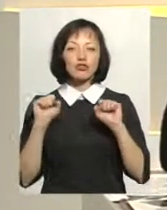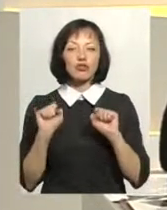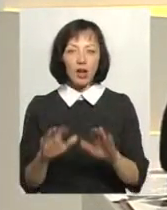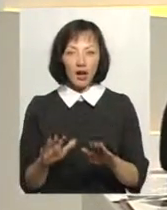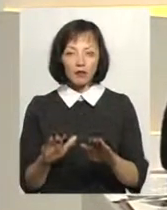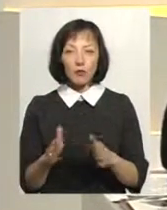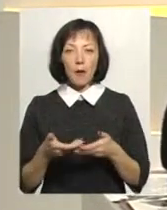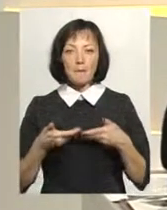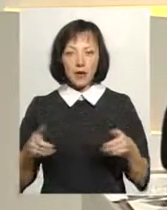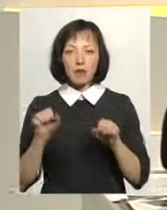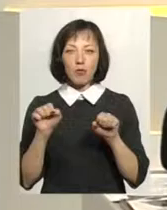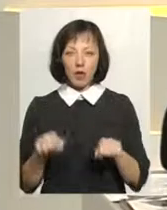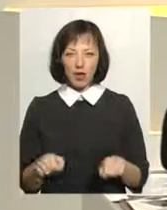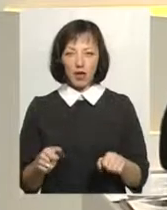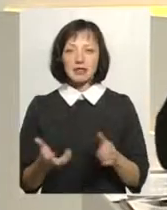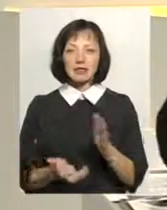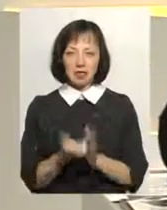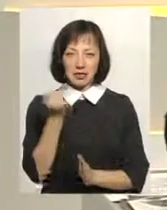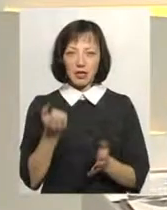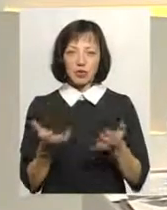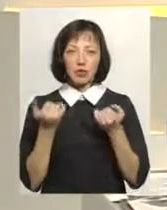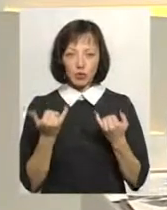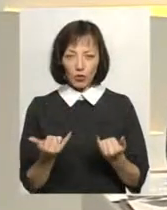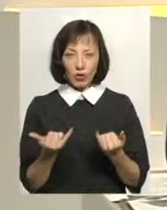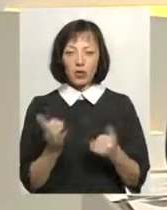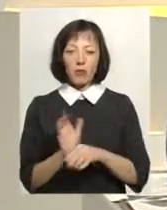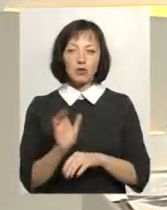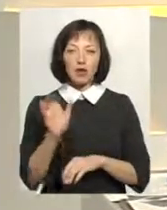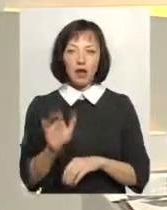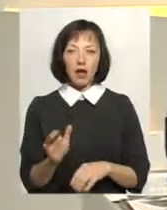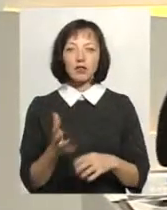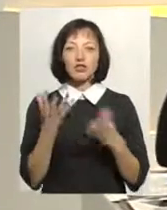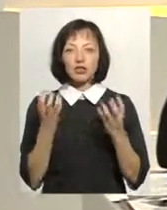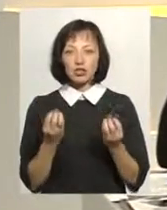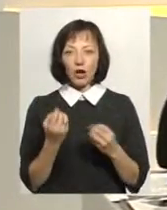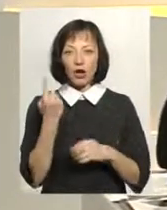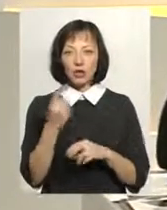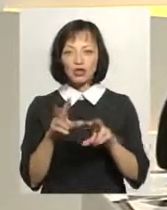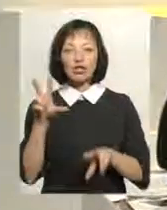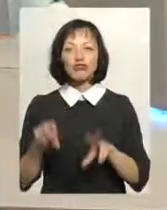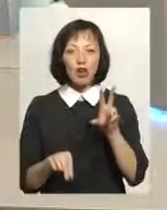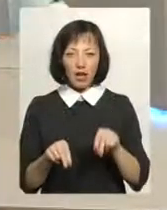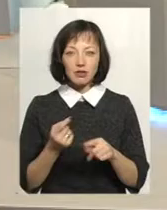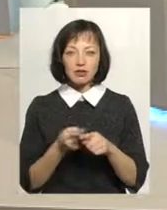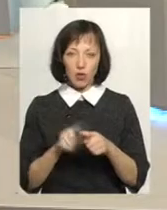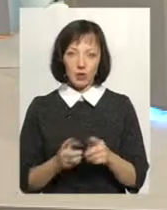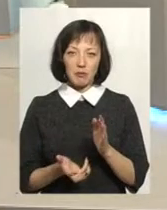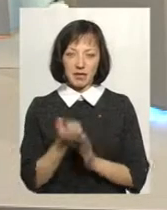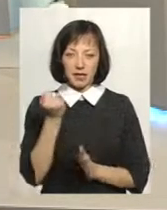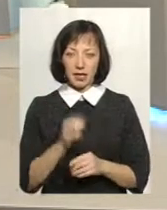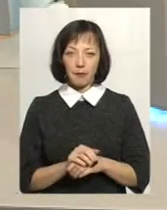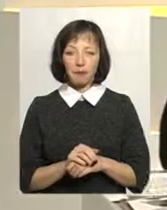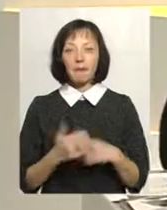ми могли одержати спасіння. І сьогодні він нам посилає още один шанс оцього спасіння.